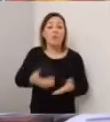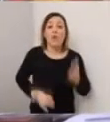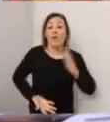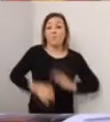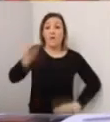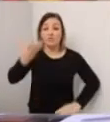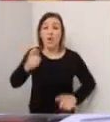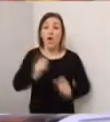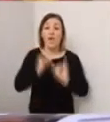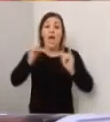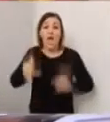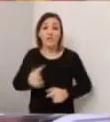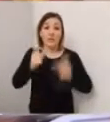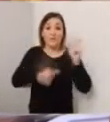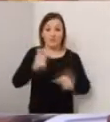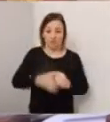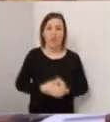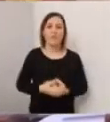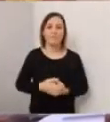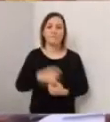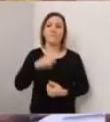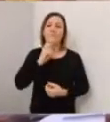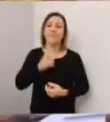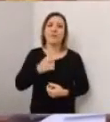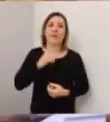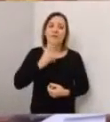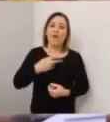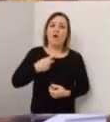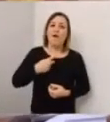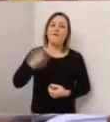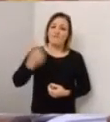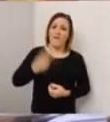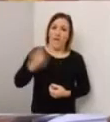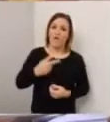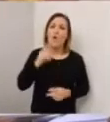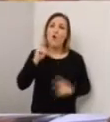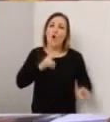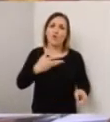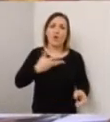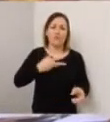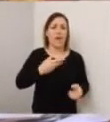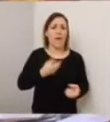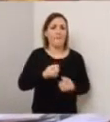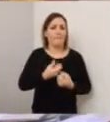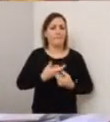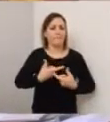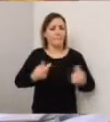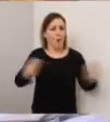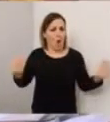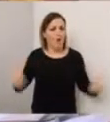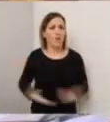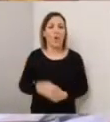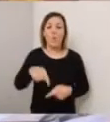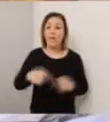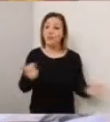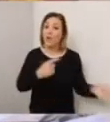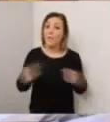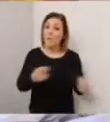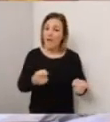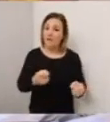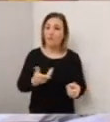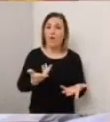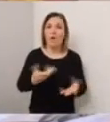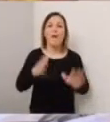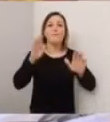controlli per ridurre l'uscita dei cittadini. Sì, questo è vero, i controlli sono parecchi, in questo